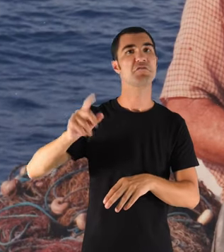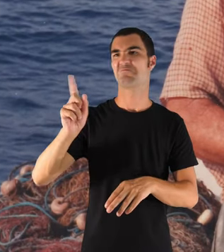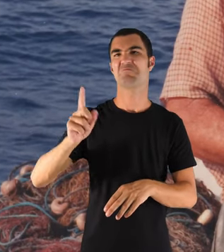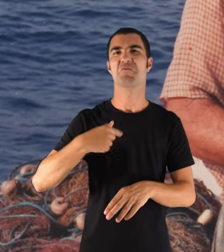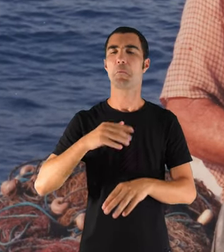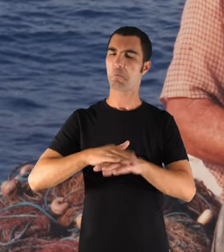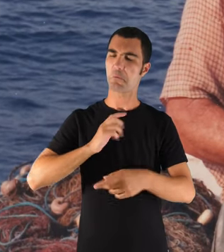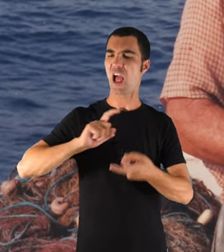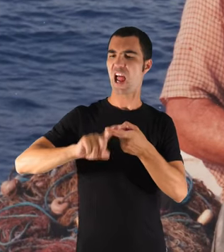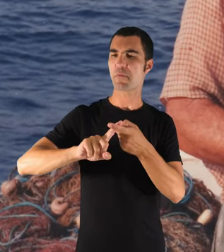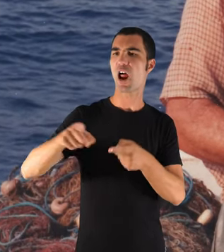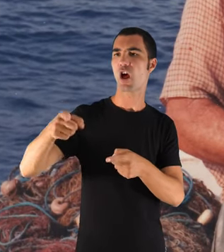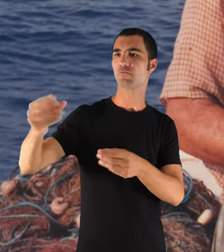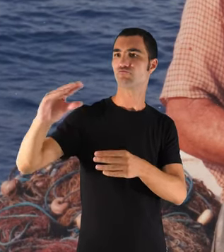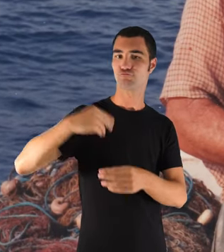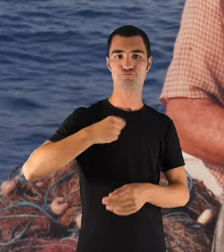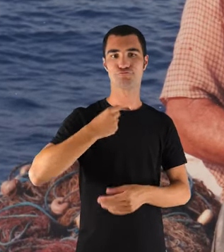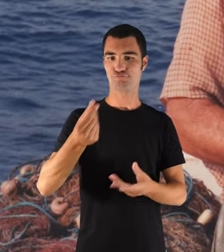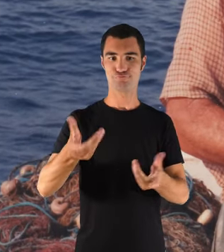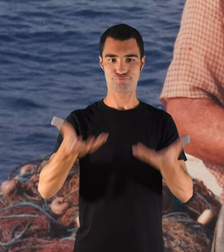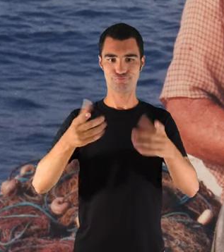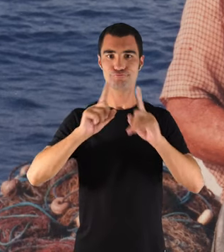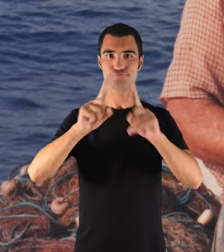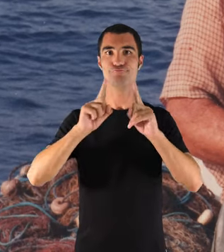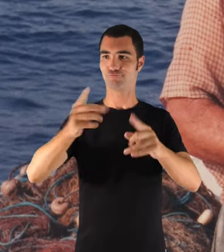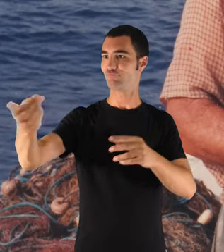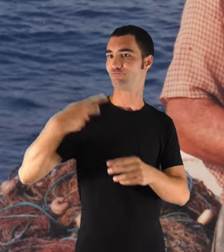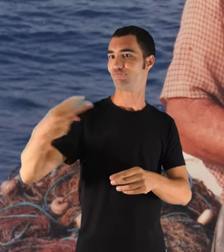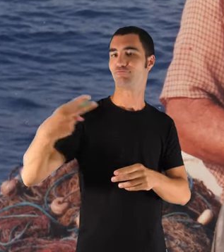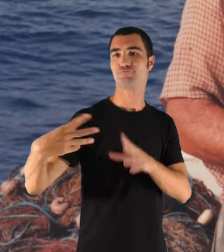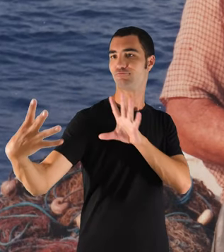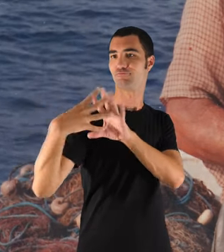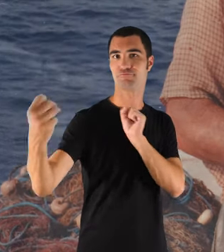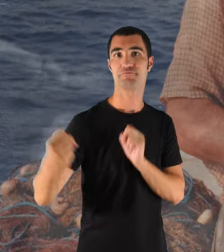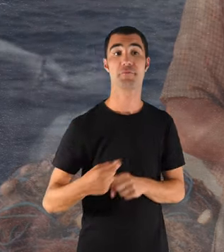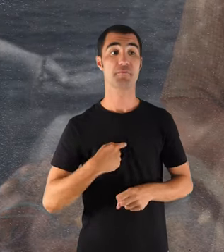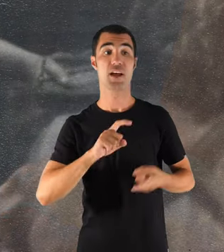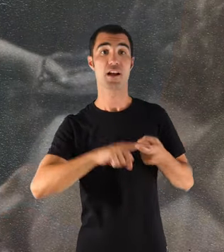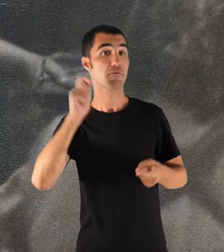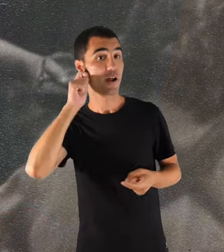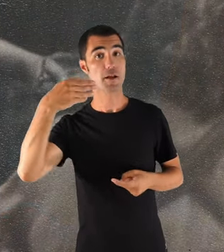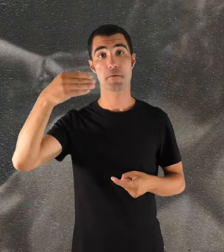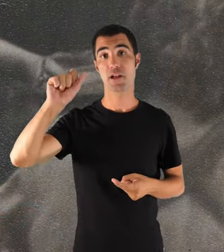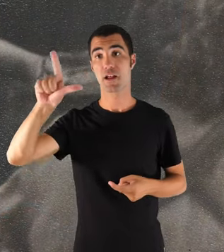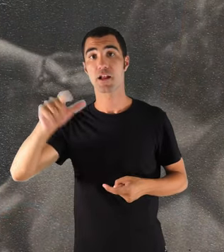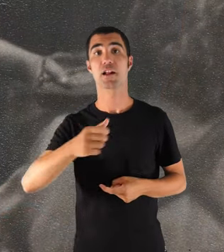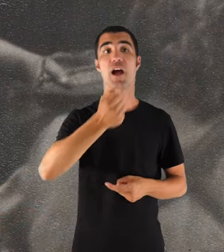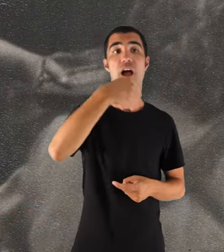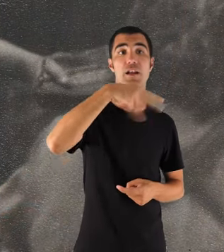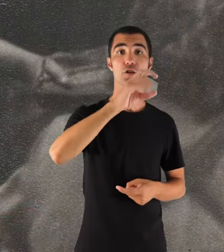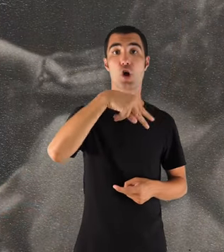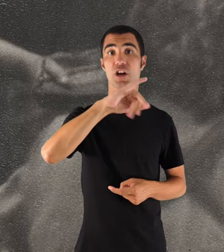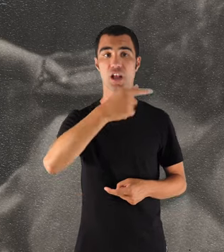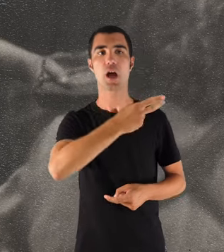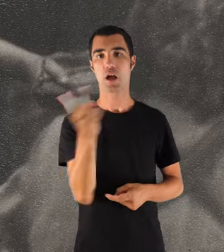ningú. Em dava més beneficis i jo el comprava. La meva germana Bel i això, l'Antònia, que venien